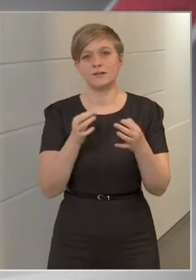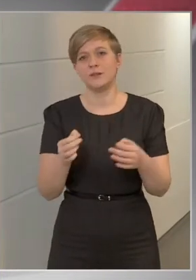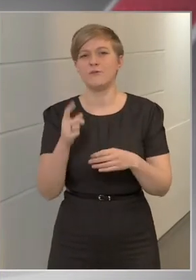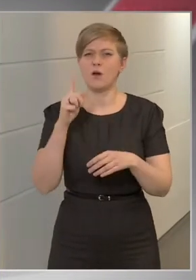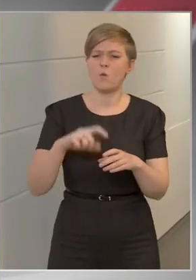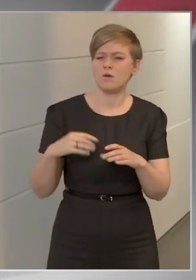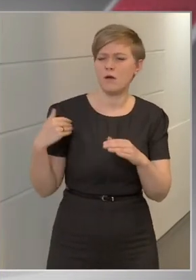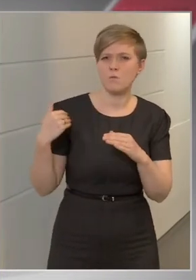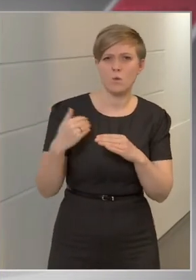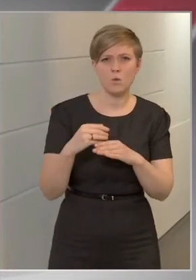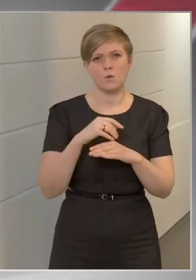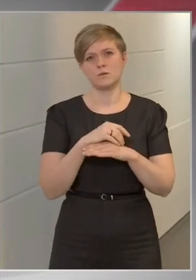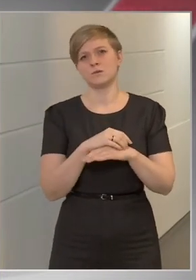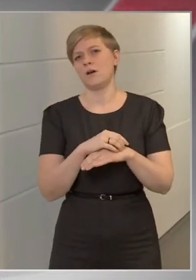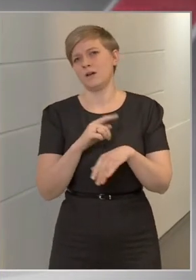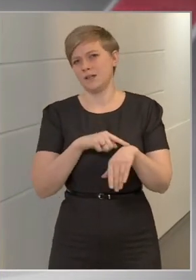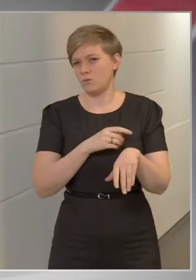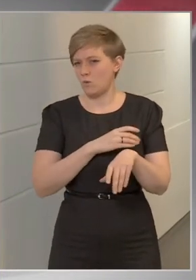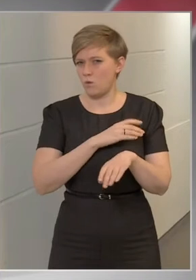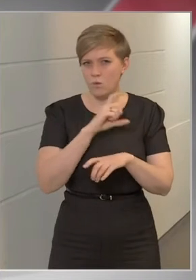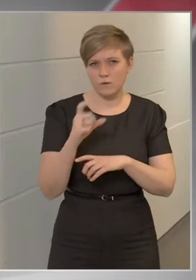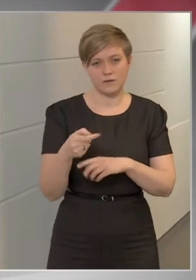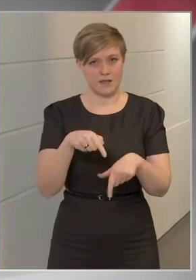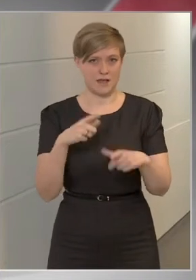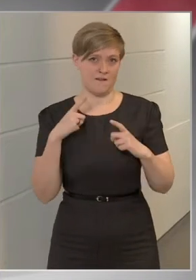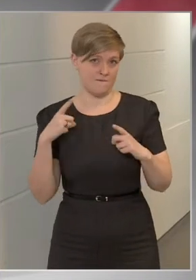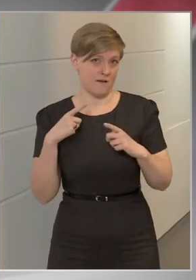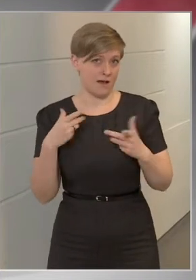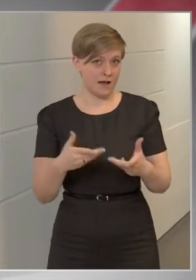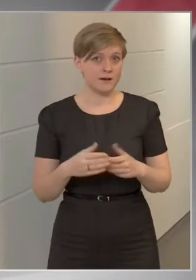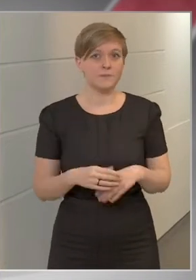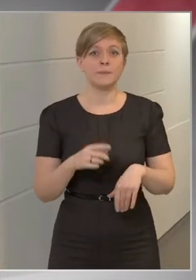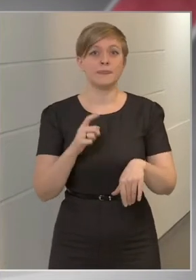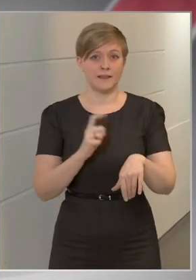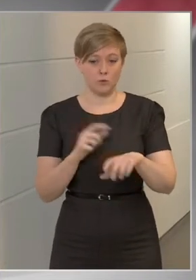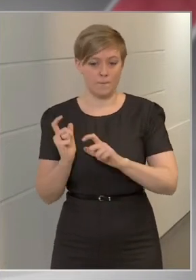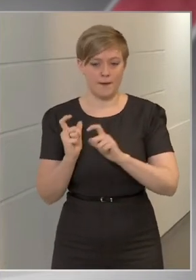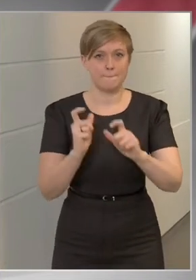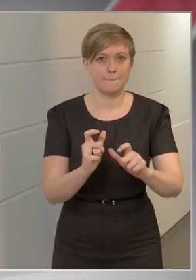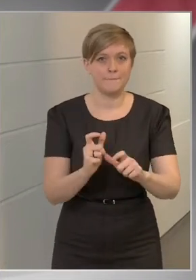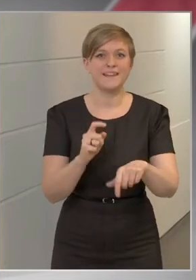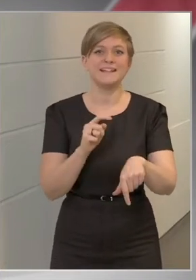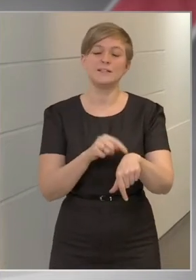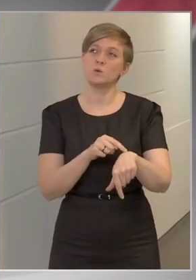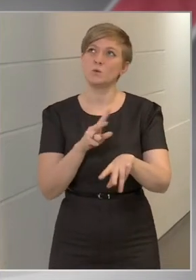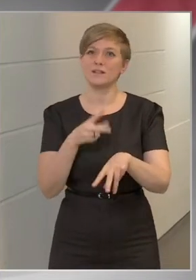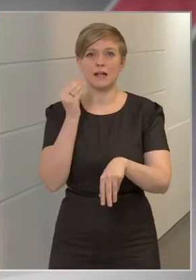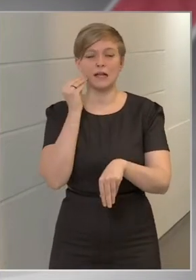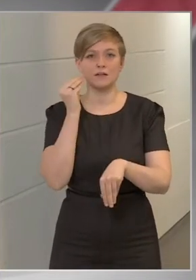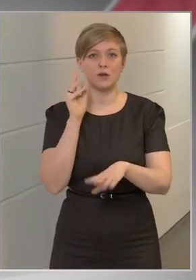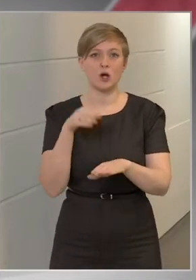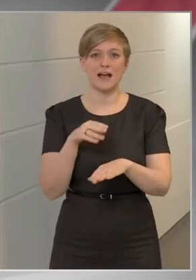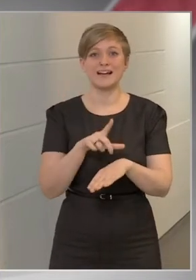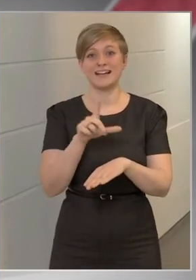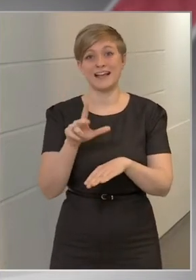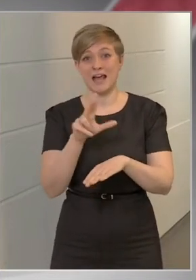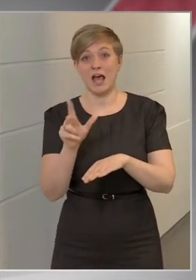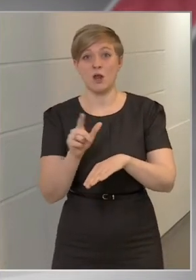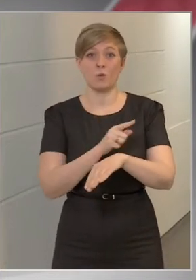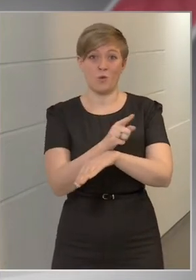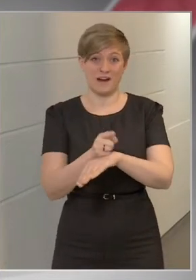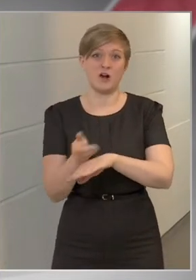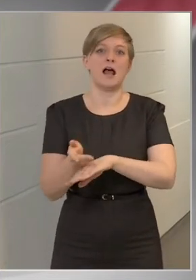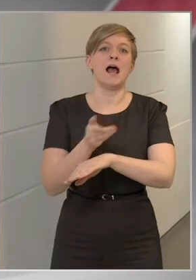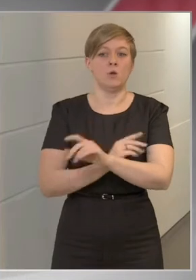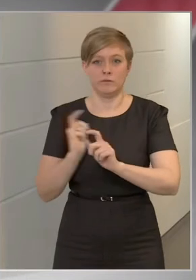hónapok óta, vagy akár egy év óta erre vár, időben jelenik meg, de az időt azt úgy kell érteni akár két-három órával előtte